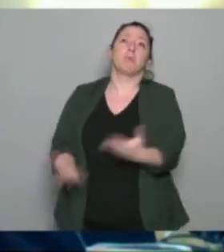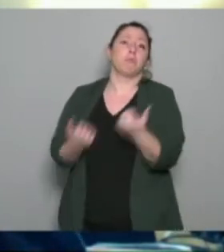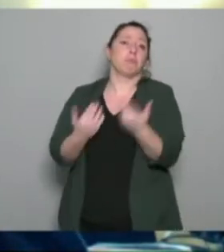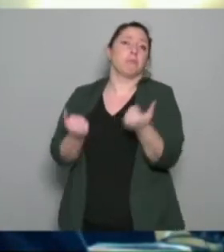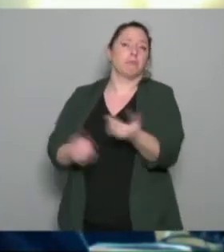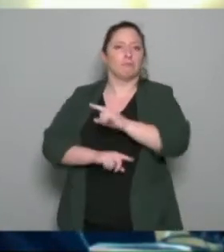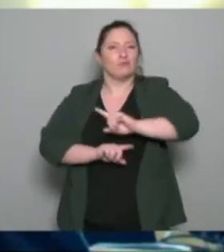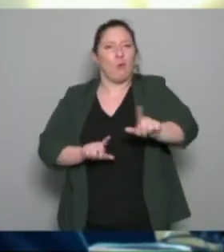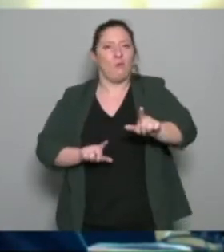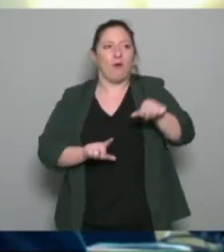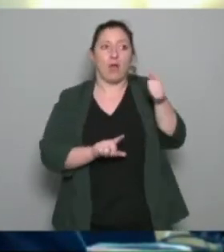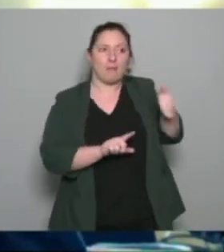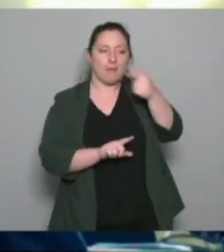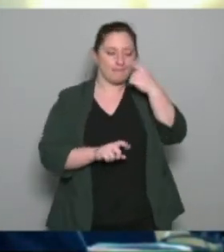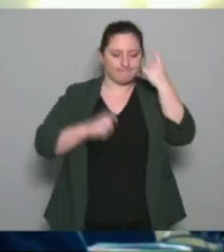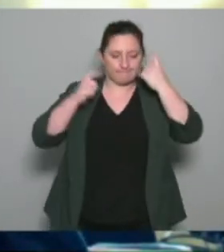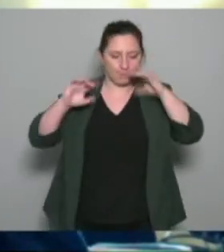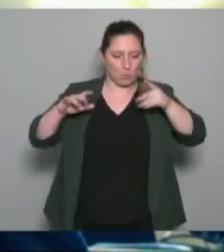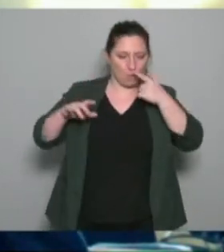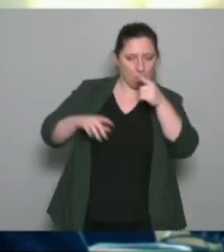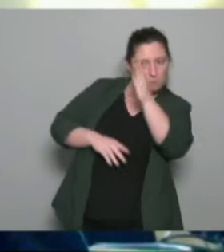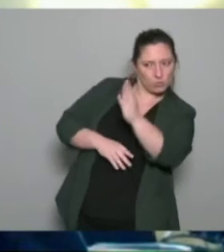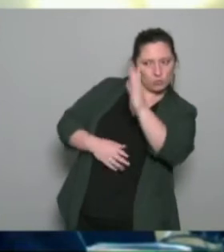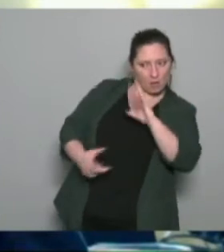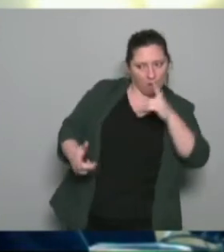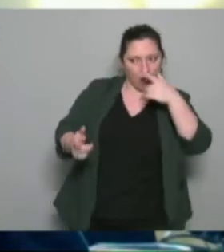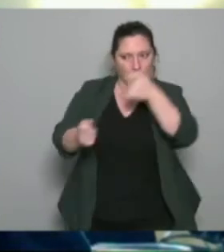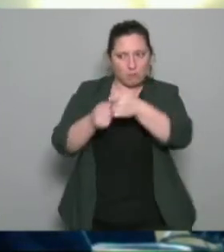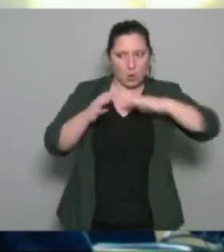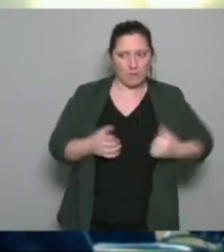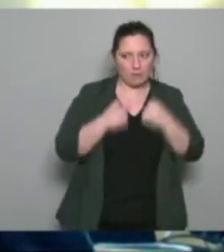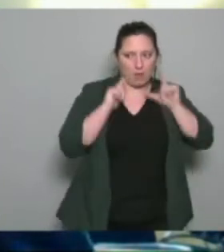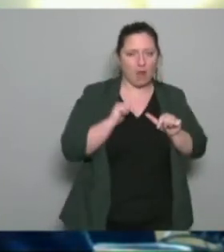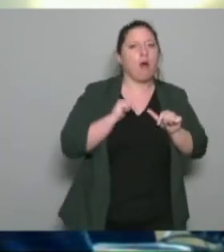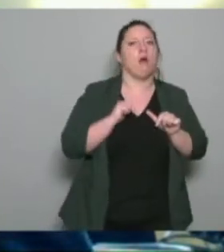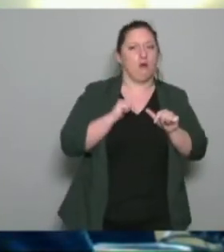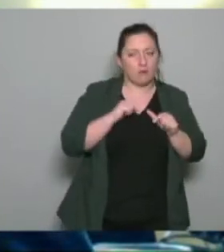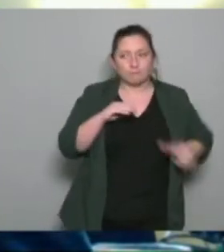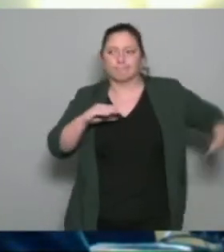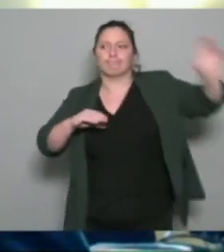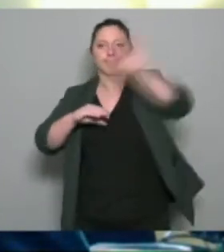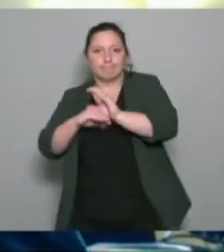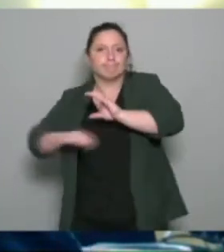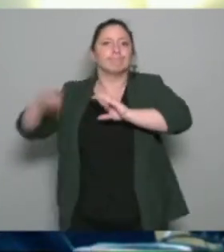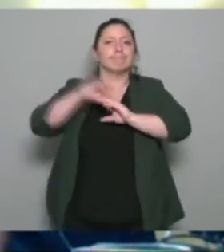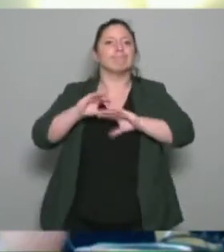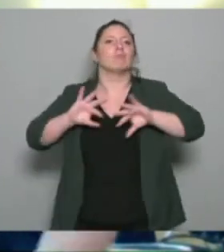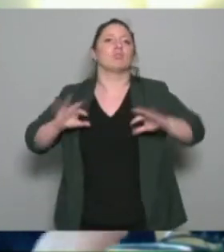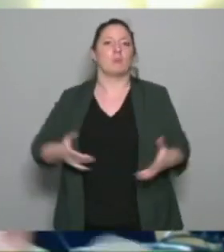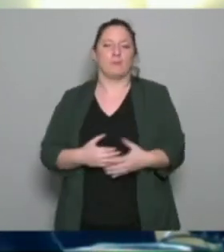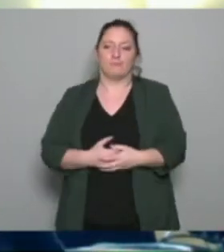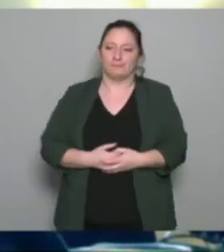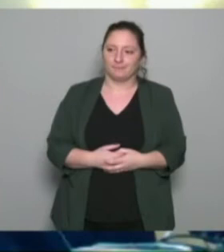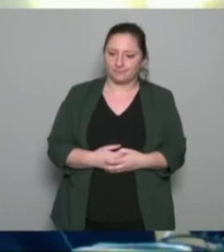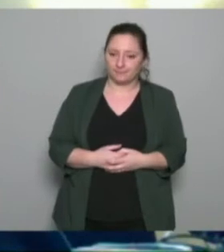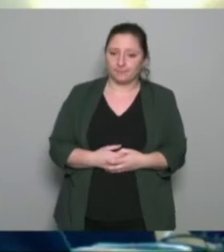elle pouvait mettre en complémentarité ses compétences avec celles de l'équipe de soins et donc concrètement